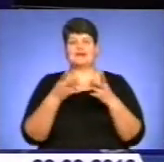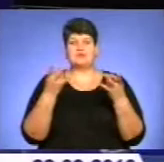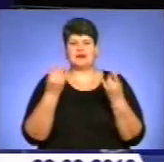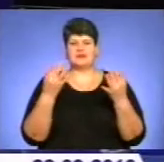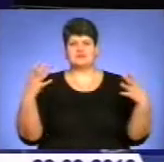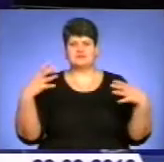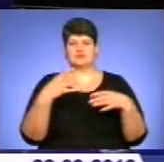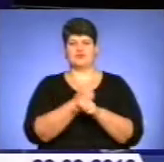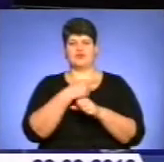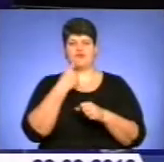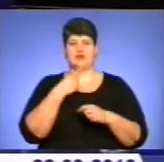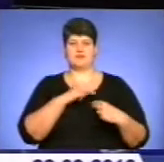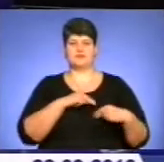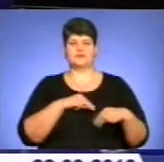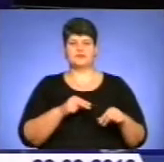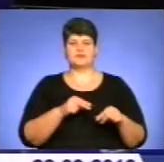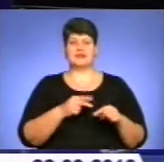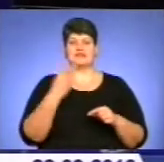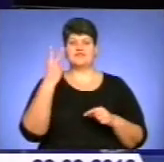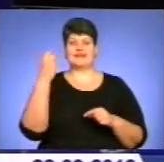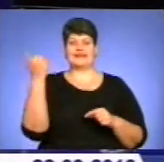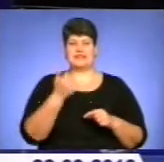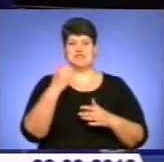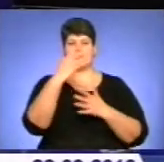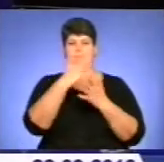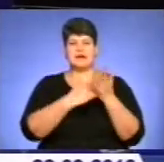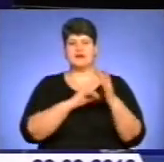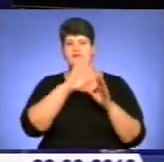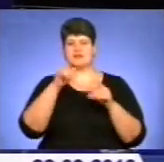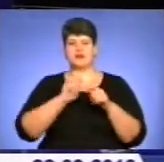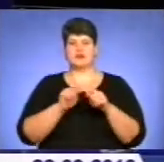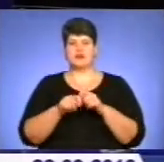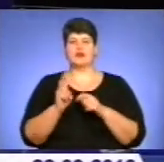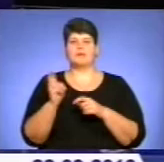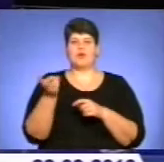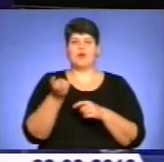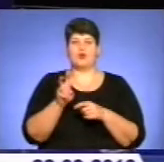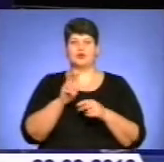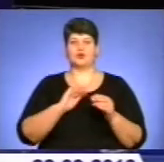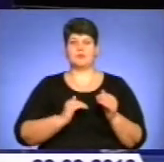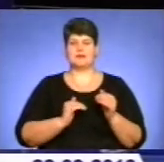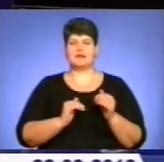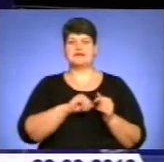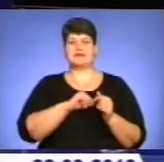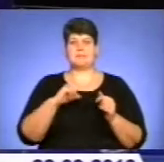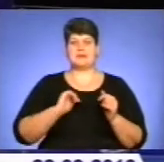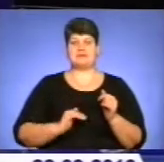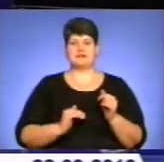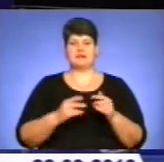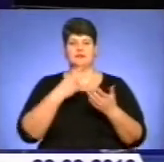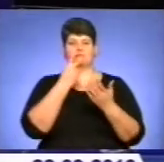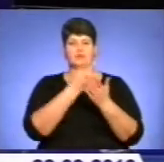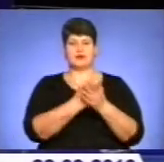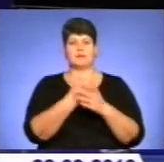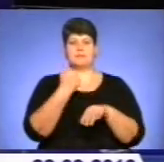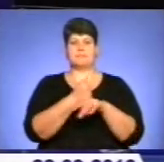скоротити, впевнені роботодавці. За два тижні перелік усіх контролерів, які заходять до підприємців, самі ж бізнесмени презентують прем